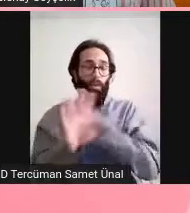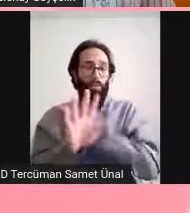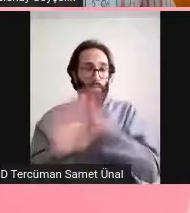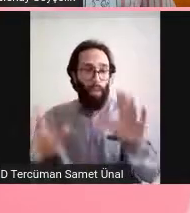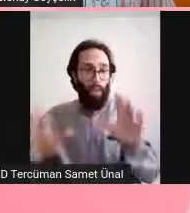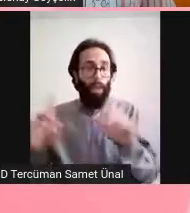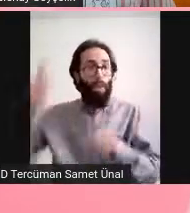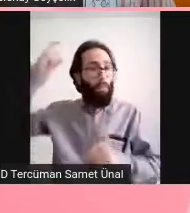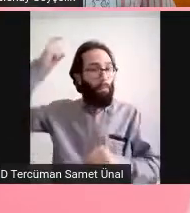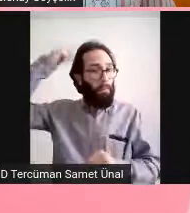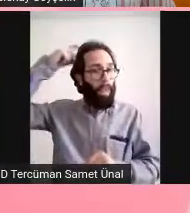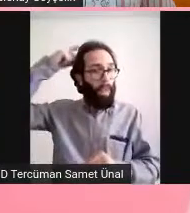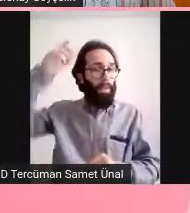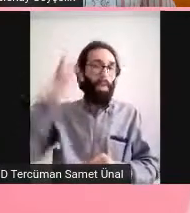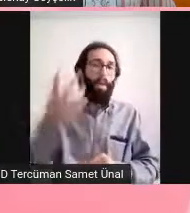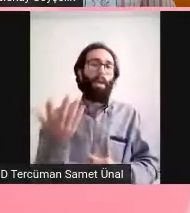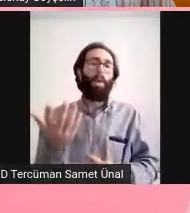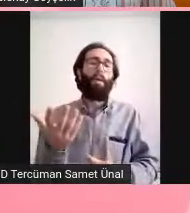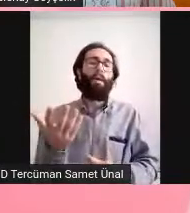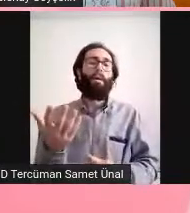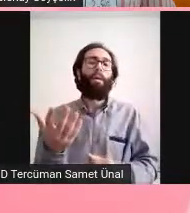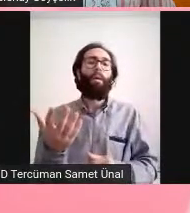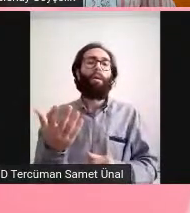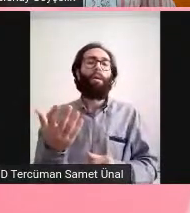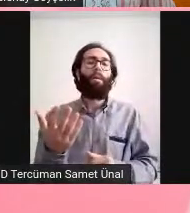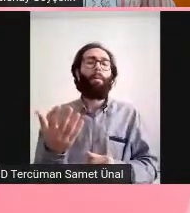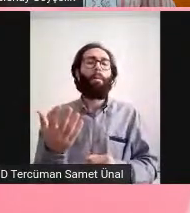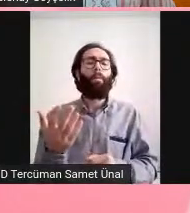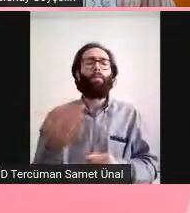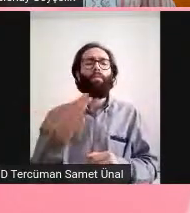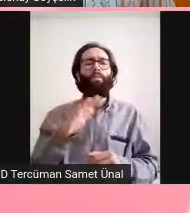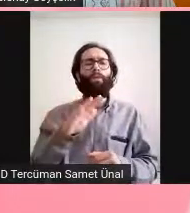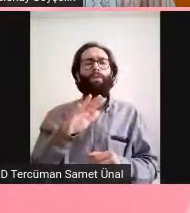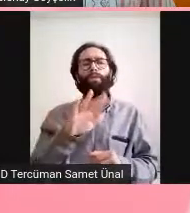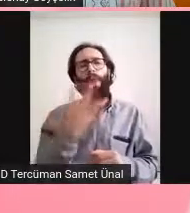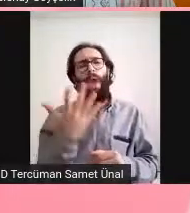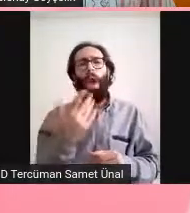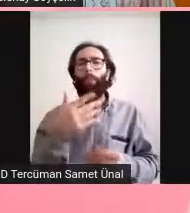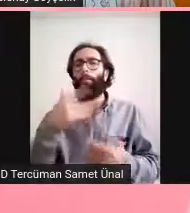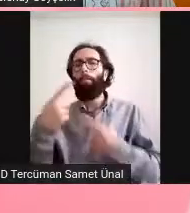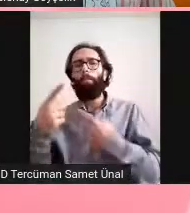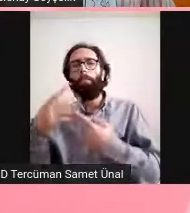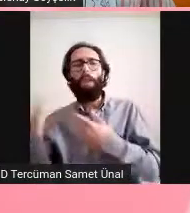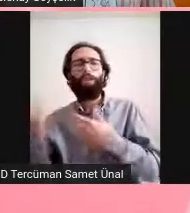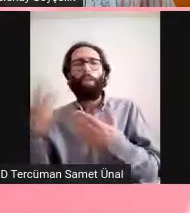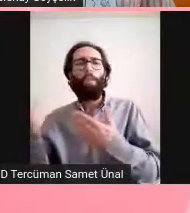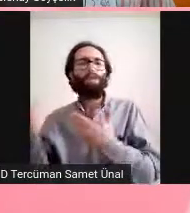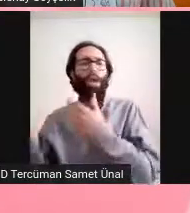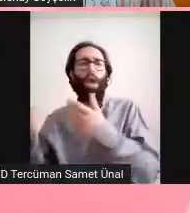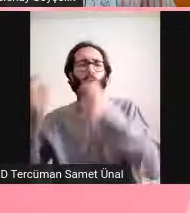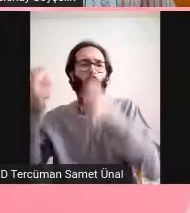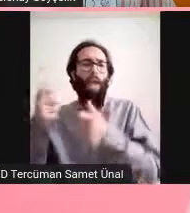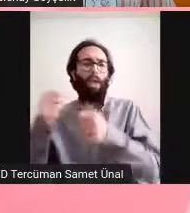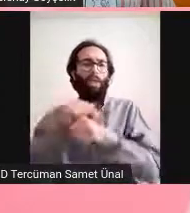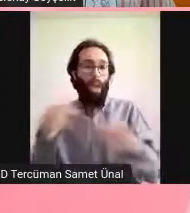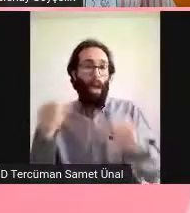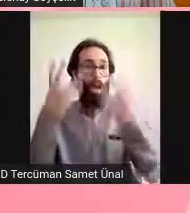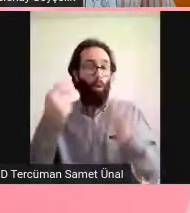Beyinde nöronlar değil yardımcı hücreler enfekte alıyor. Bildiklerimiz daha az aslında.